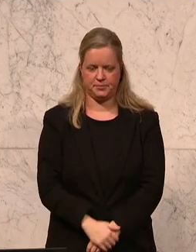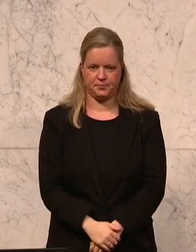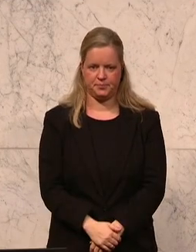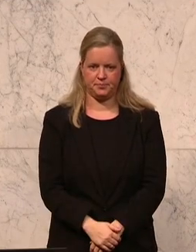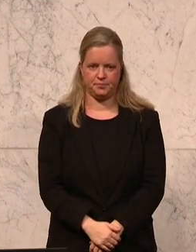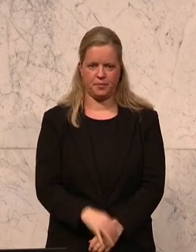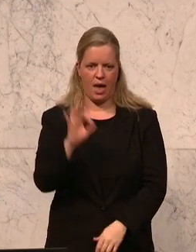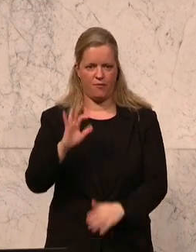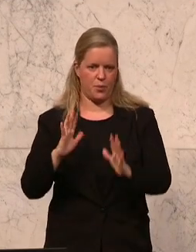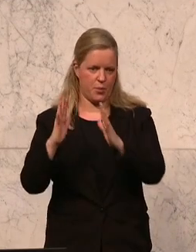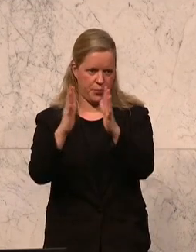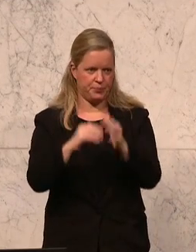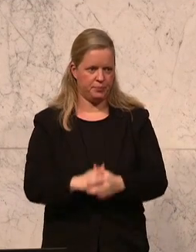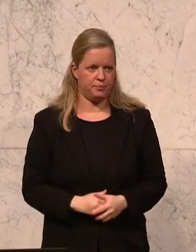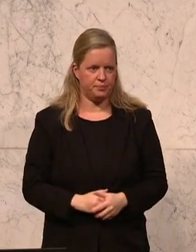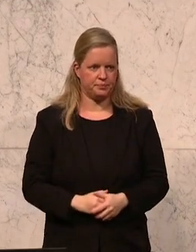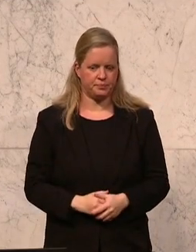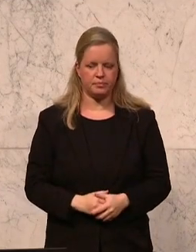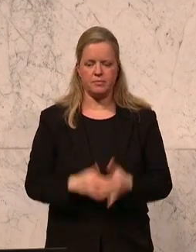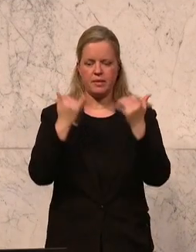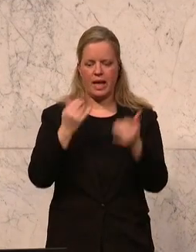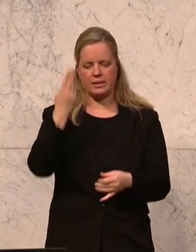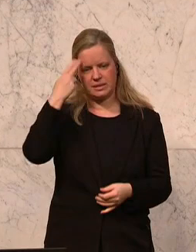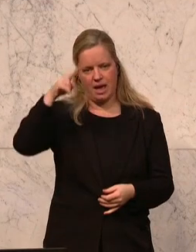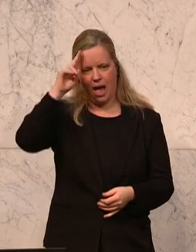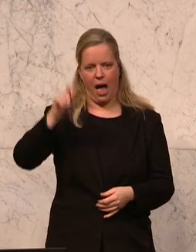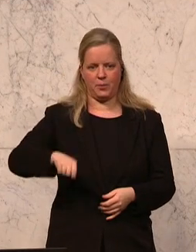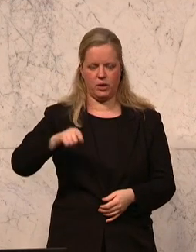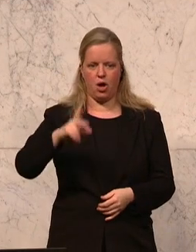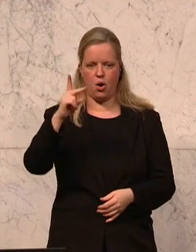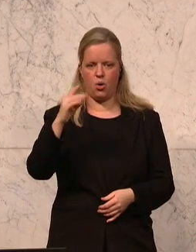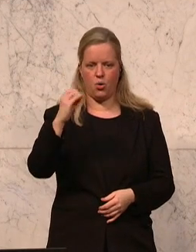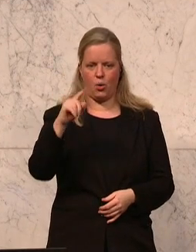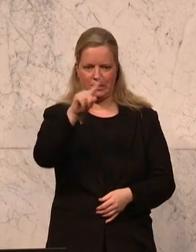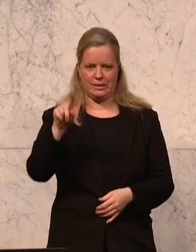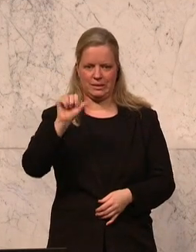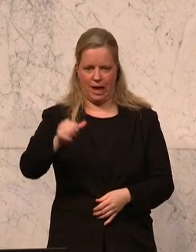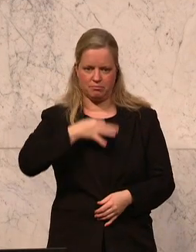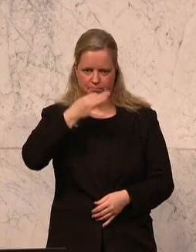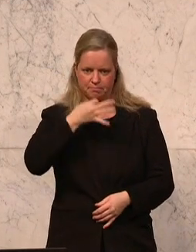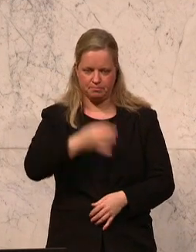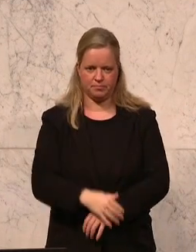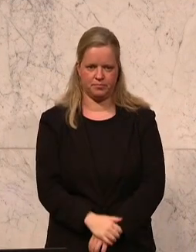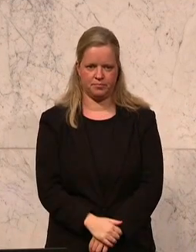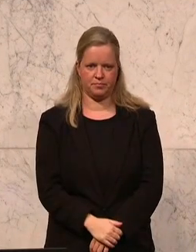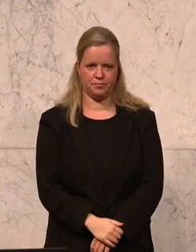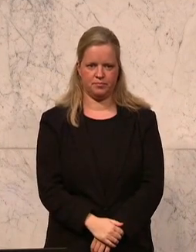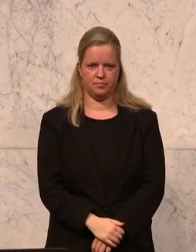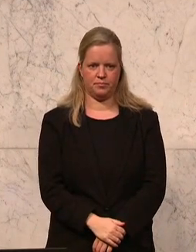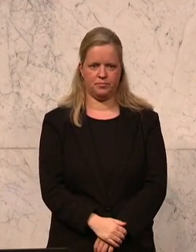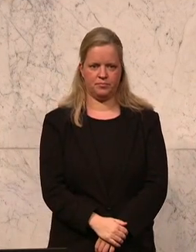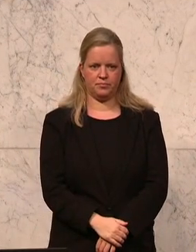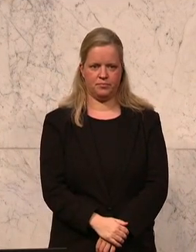Das war Axel Kassecker von der FPÖ. Wir befinden uns aktuell in der Debatte zum Fristsetzungsantrag der Neos betreffend